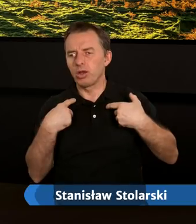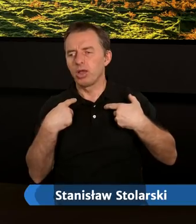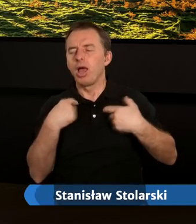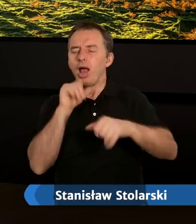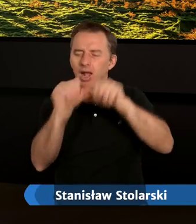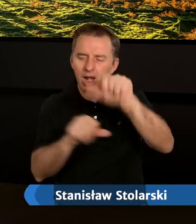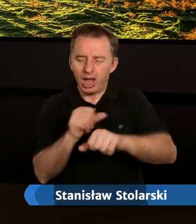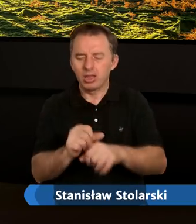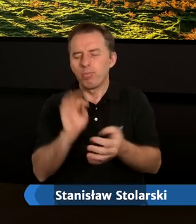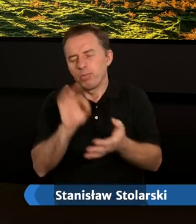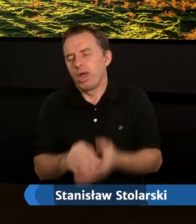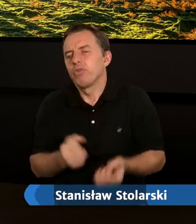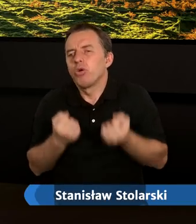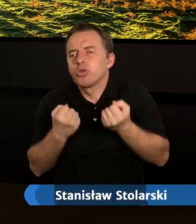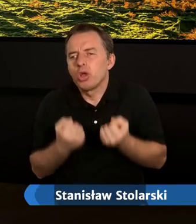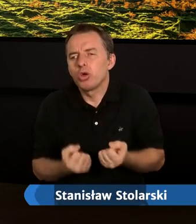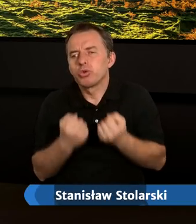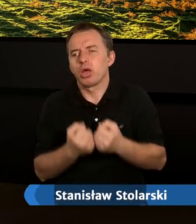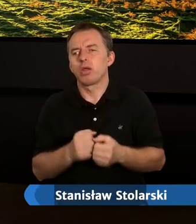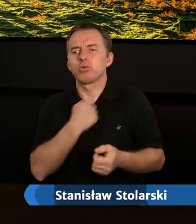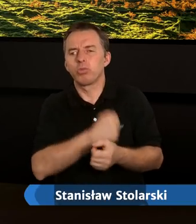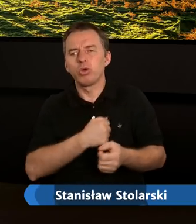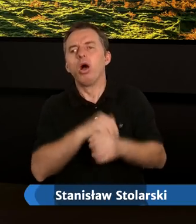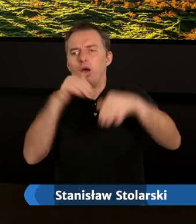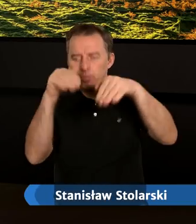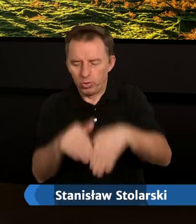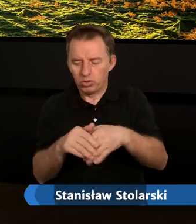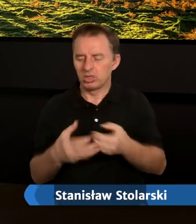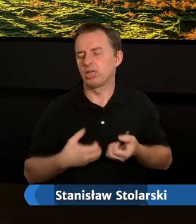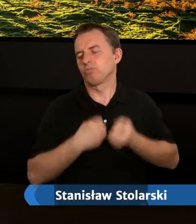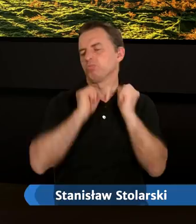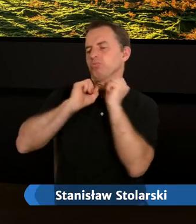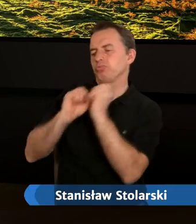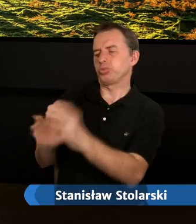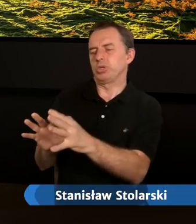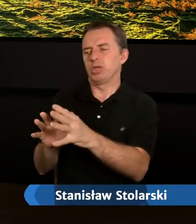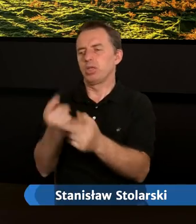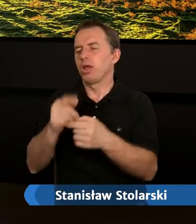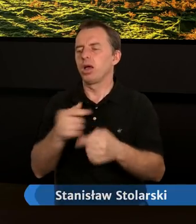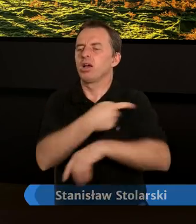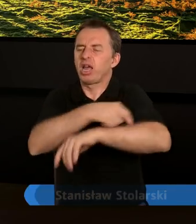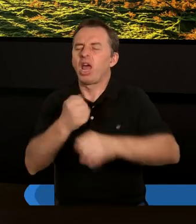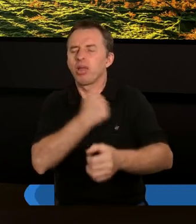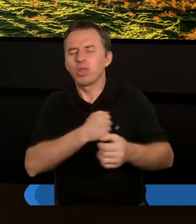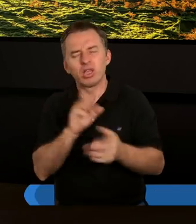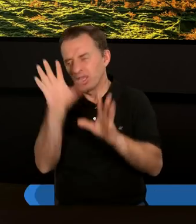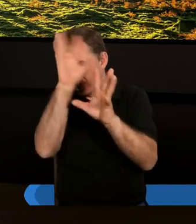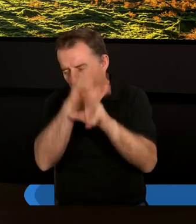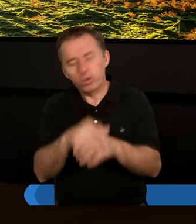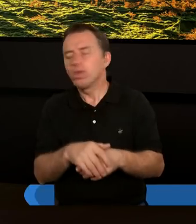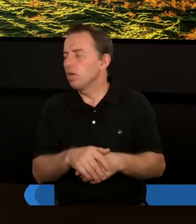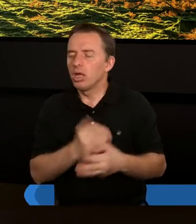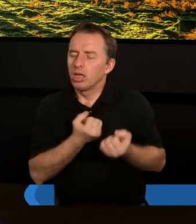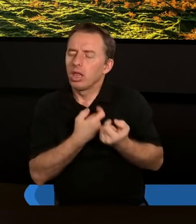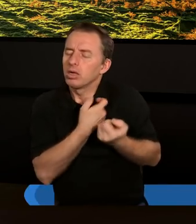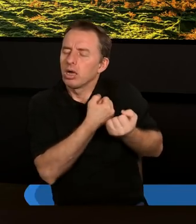całymi latami z pewnym ciężarem, który przecież mógłby być zdjęty dzięki Bożej łasce. I te dwie pierwsze historie są pięknym